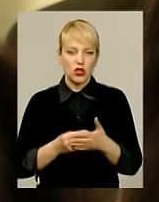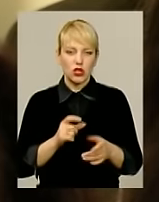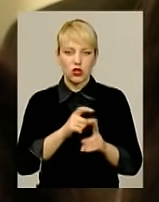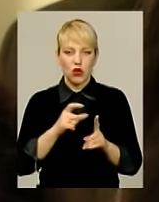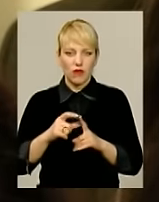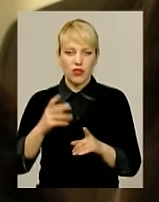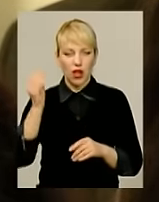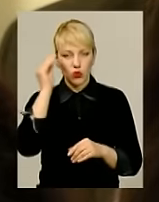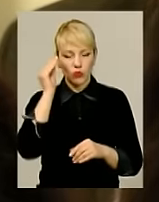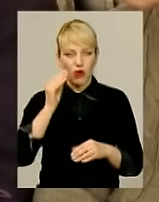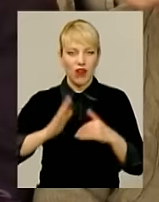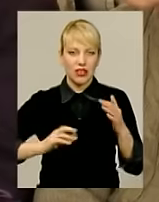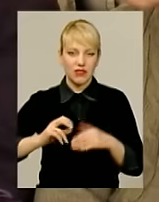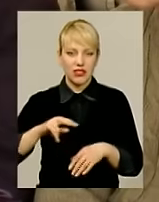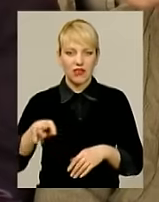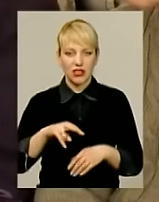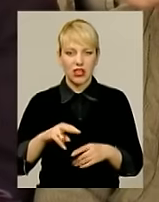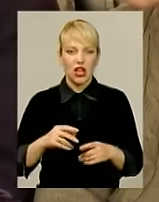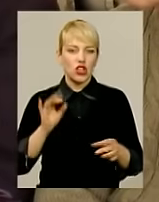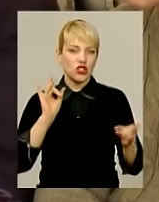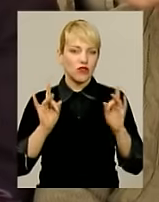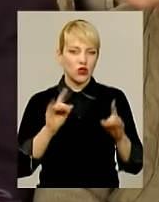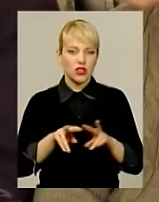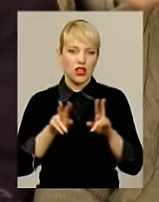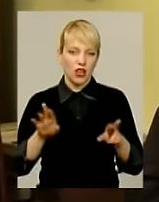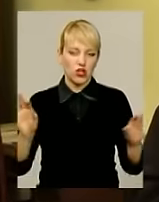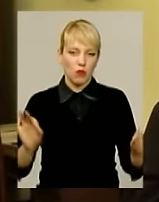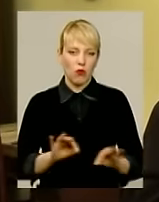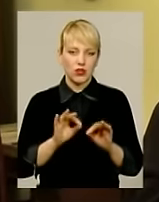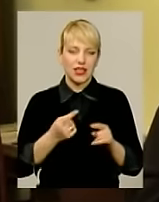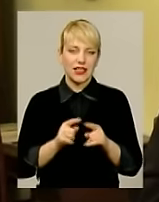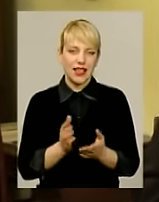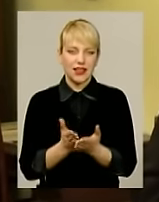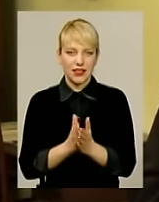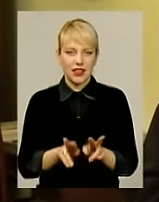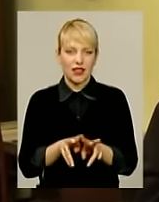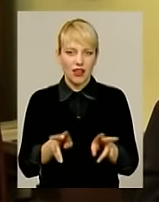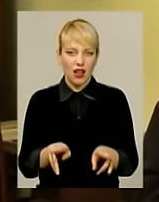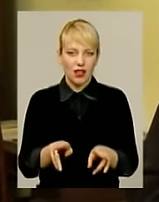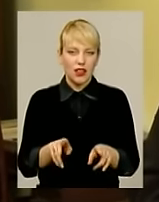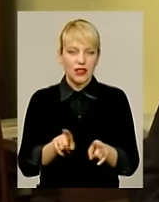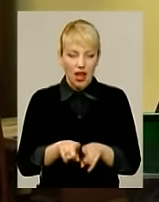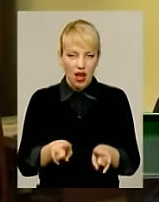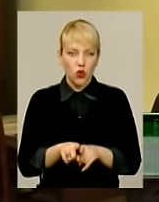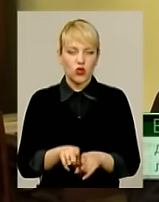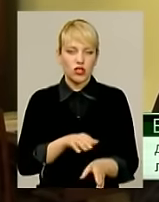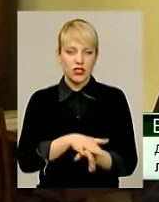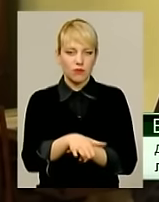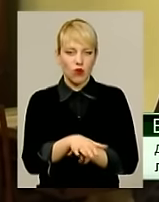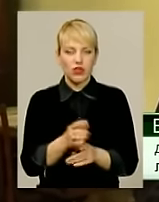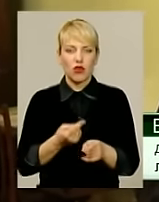думку фахівців-літераторів, звучить наче музика. Ця книга також сповнена от таких